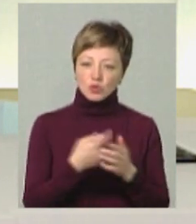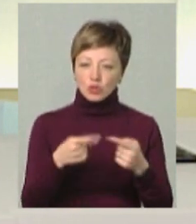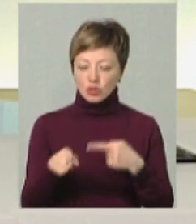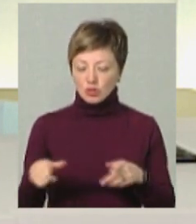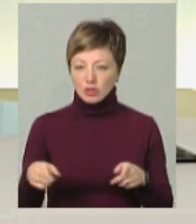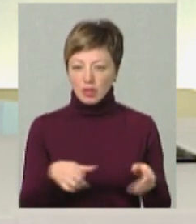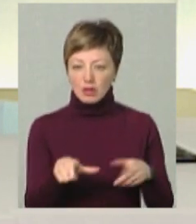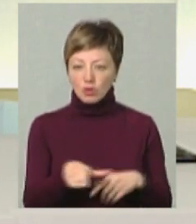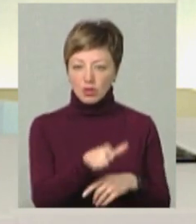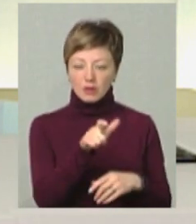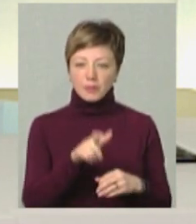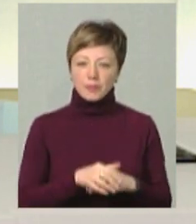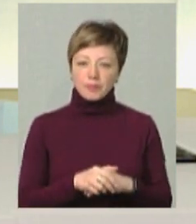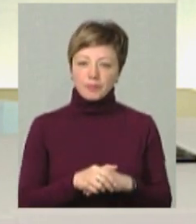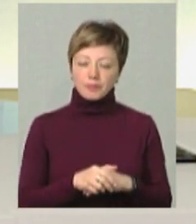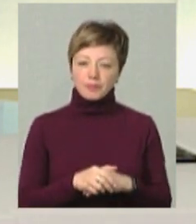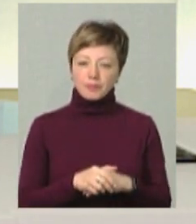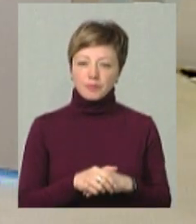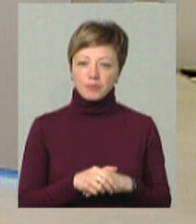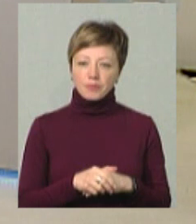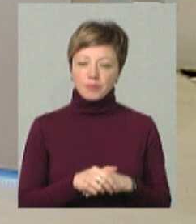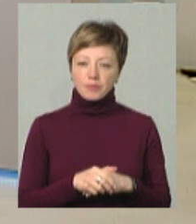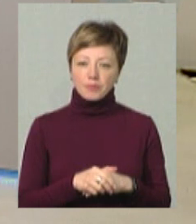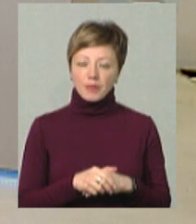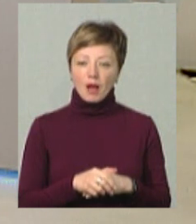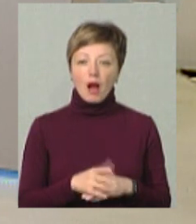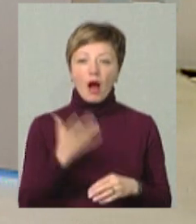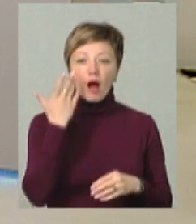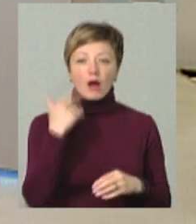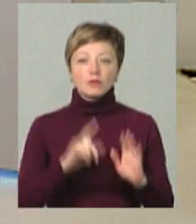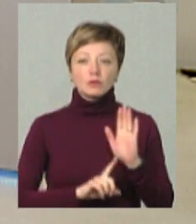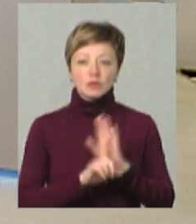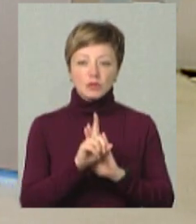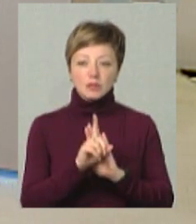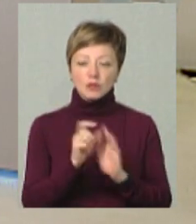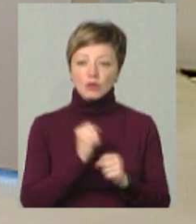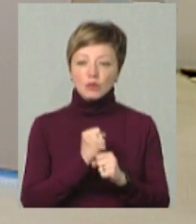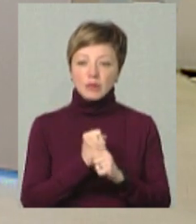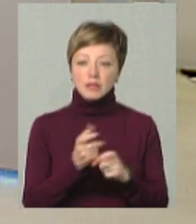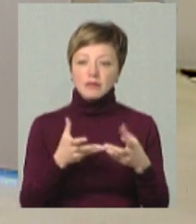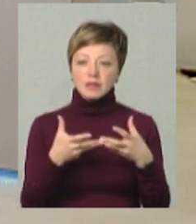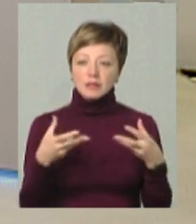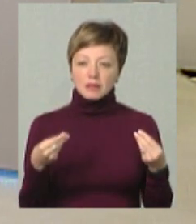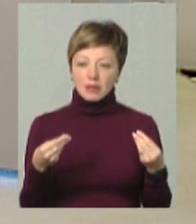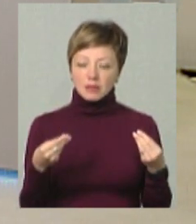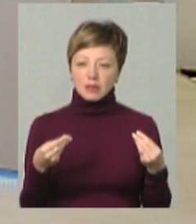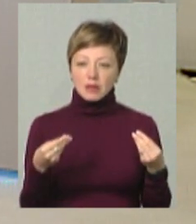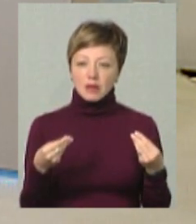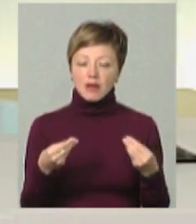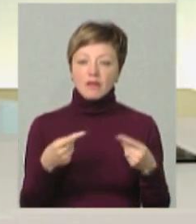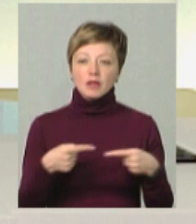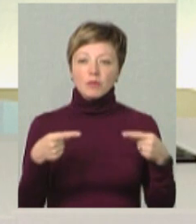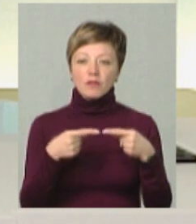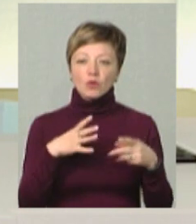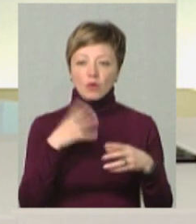доріги і проїхати з пункту А до пункту Б. Відколи почали, от, вже роботи з весняного утримання доріг? Ну, відповідно, коли